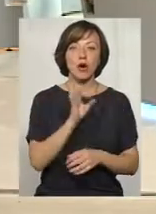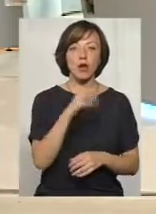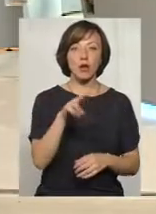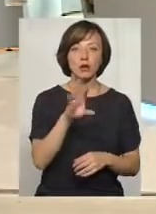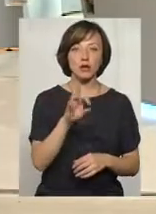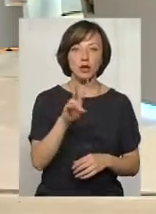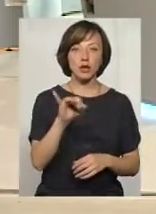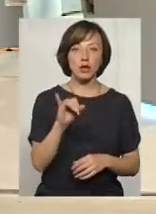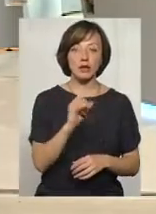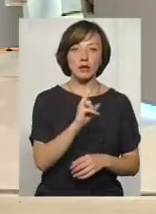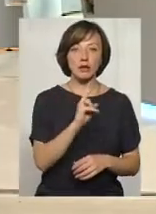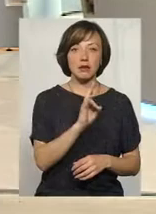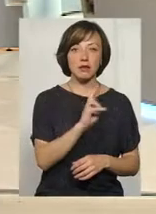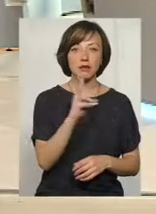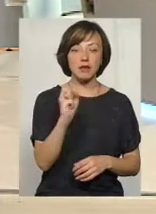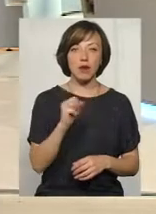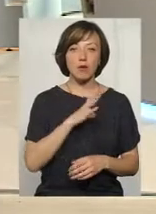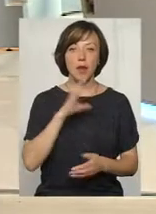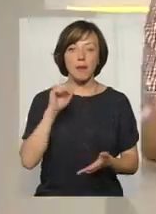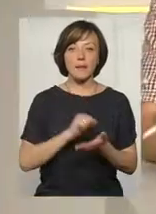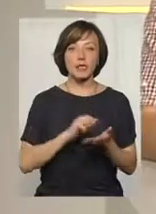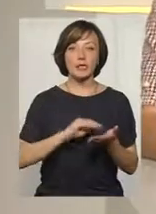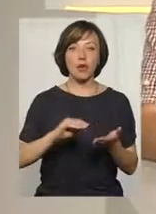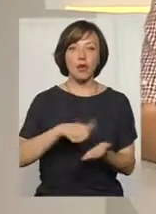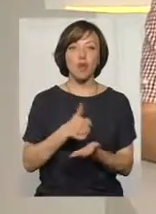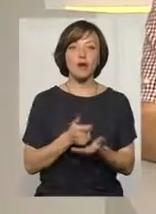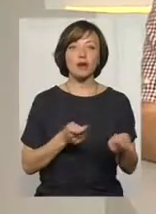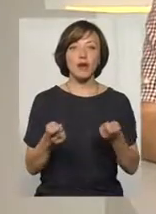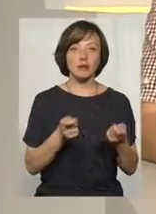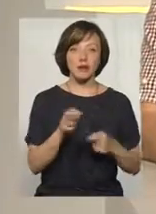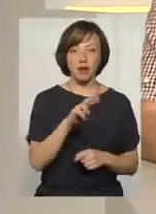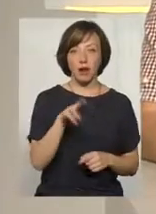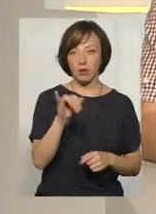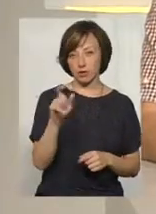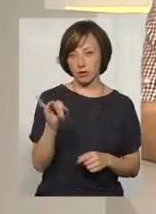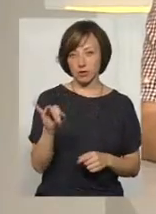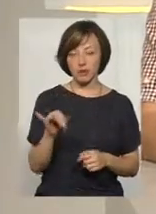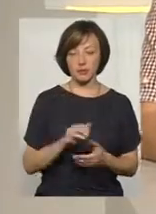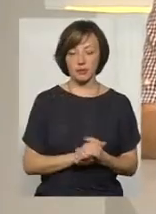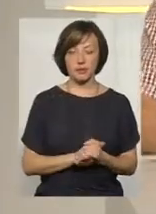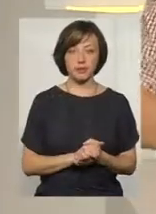Долинська, яка свого часу була пресекретарем губернатора Чисів'я Януковича Василя Ядухів.